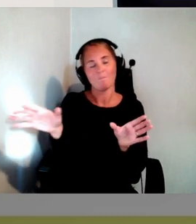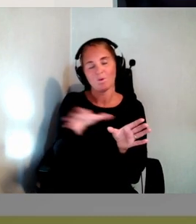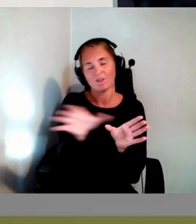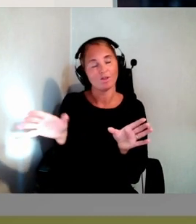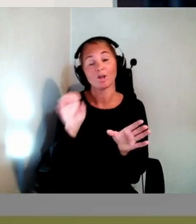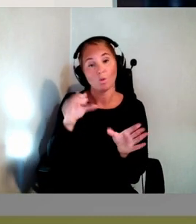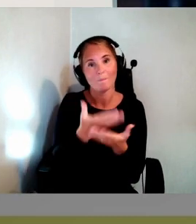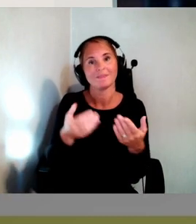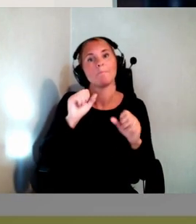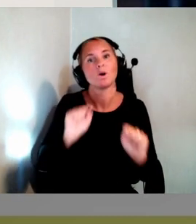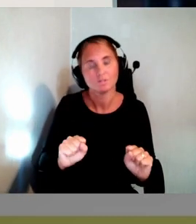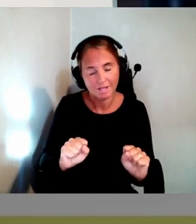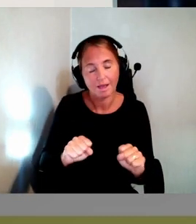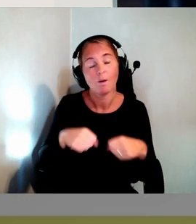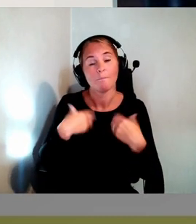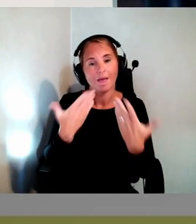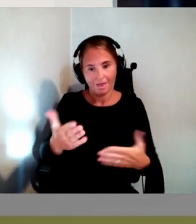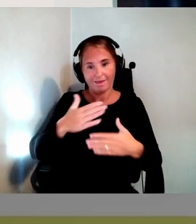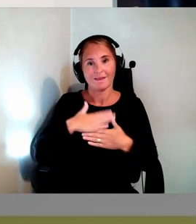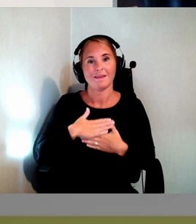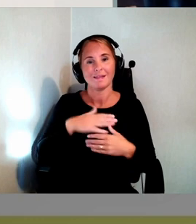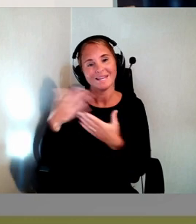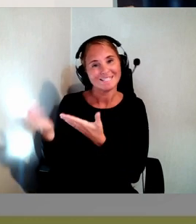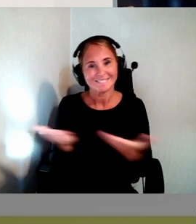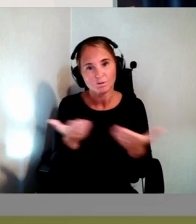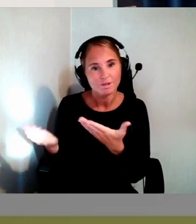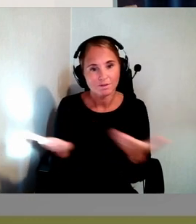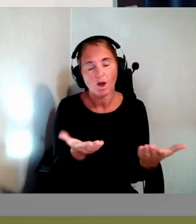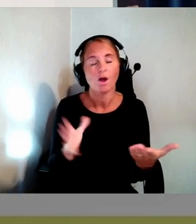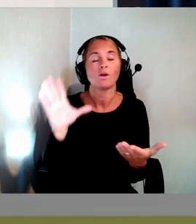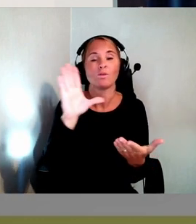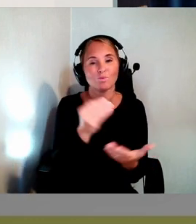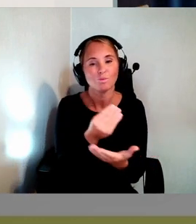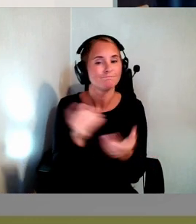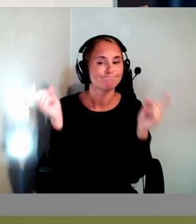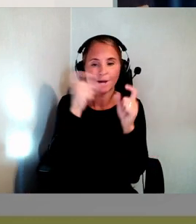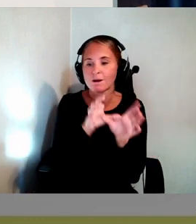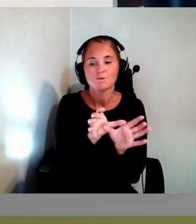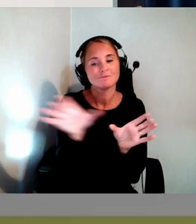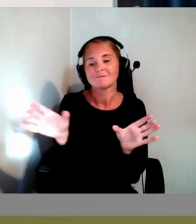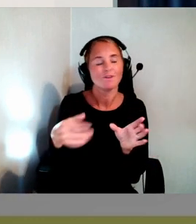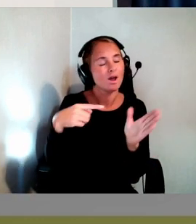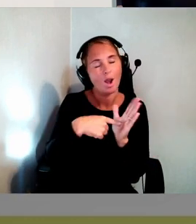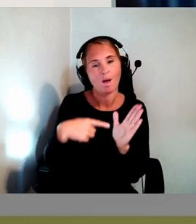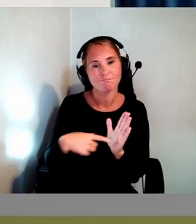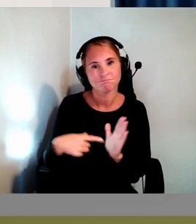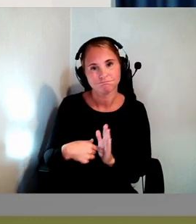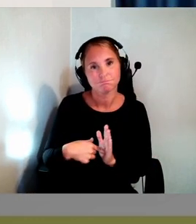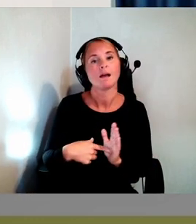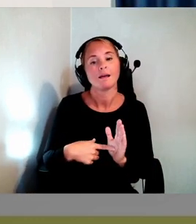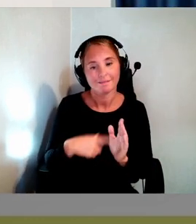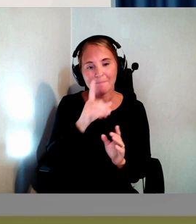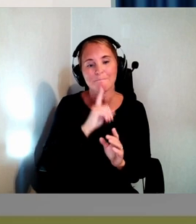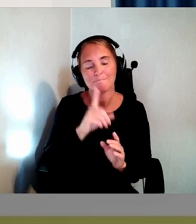Dessutom då om man är distributör. Då kommer man inte undan från alla krav. Även om man är mikroföretag som det heter. Sådär liten kallas för mikroföretag. Lite